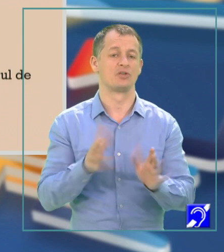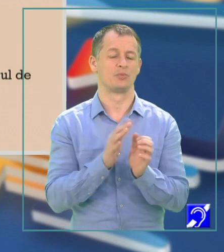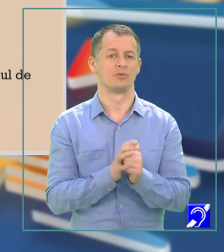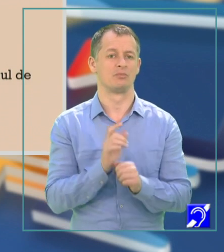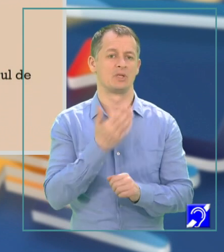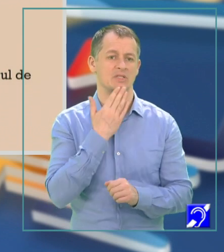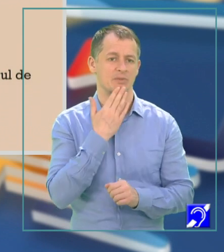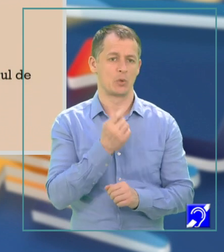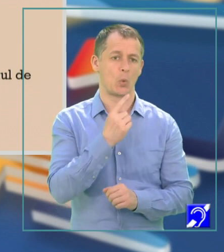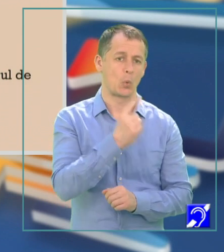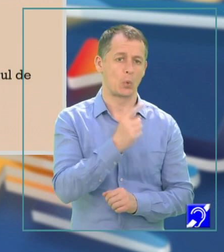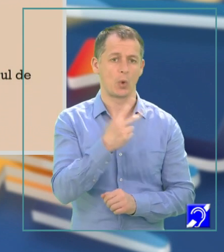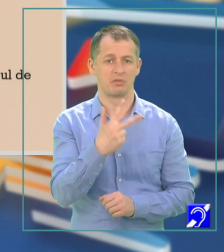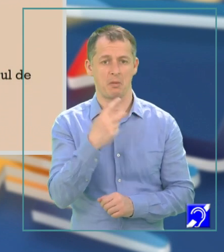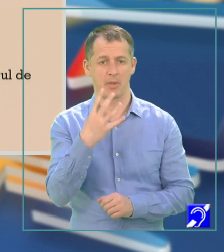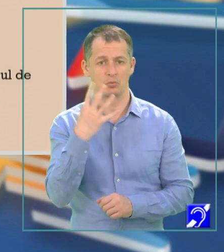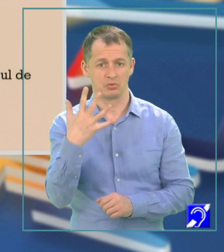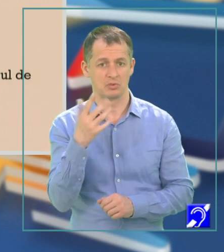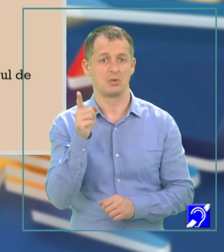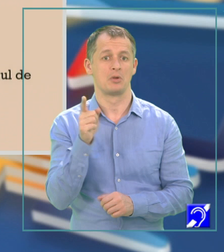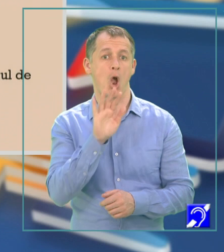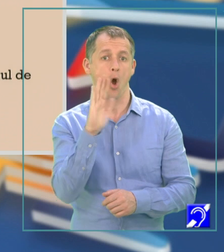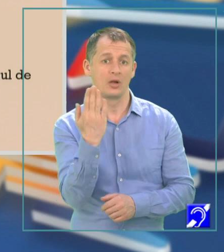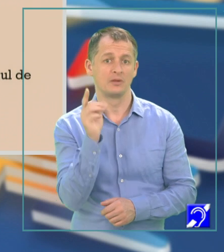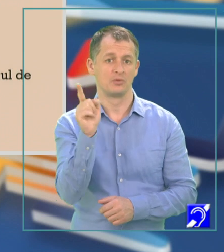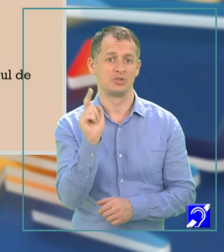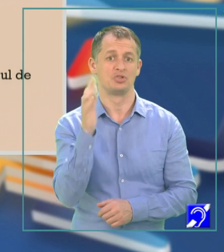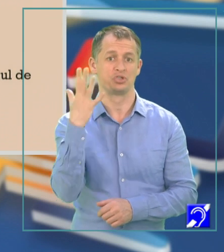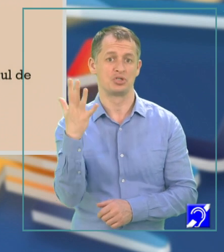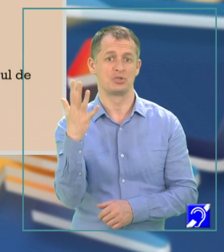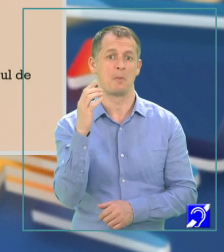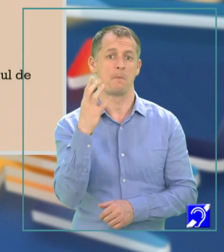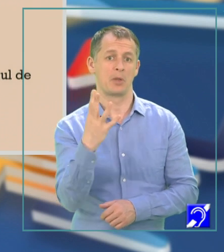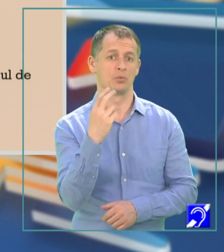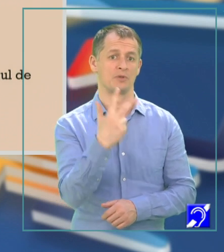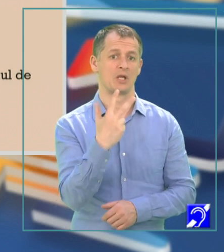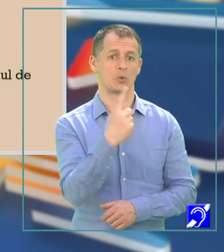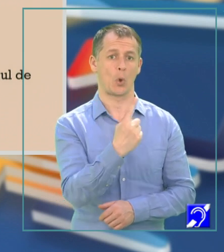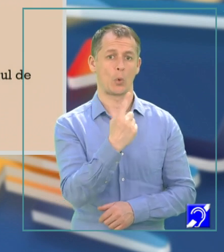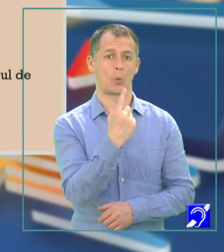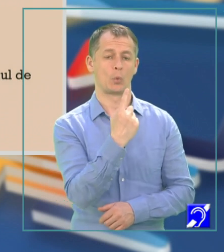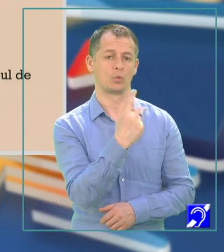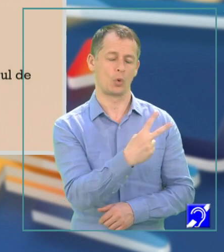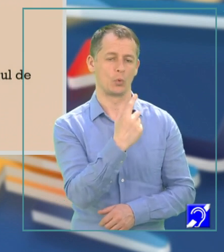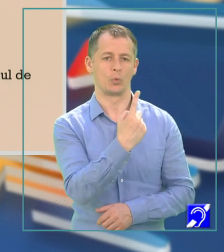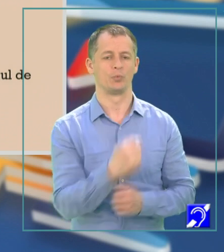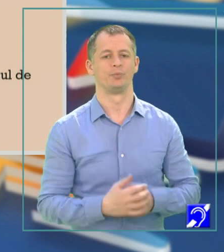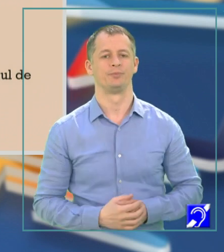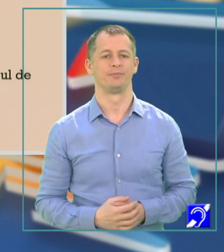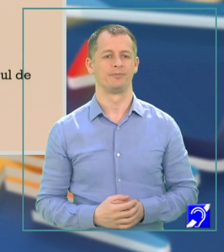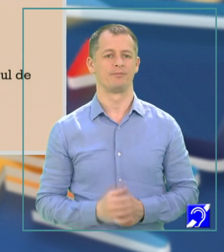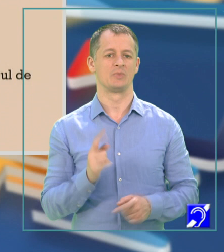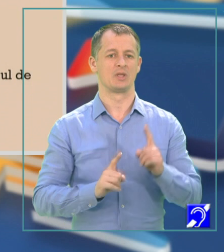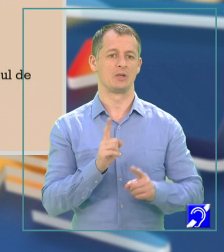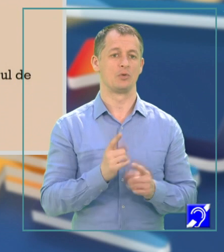dacă numărul meu este 1, 2, 3, 4, 5, atunci oglinditul său este 5, 4, 3, 2, 1. Dacă numărul meu este 1, 2, 3,